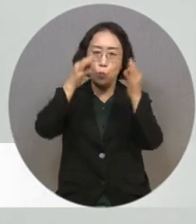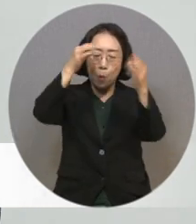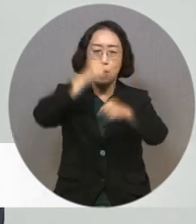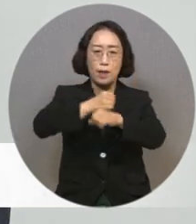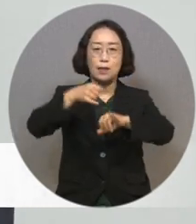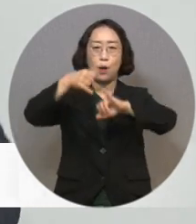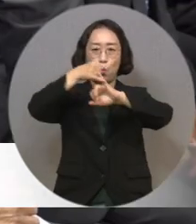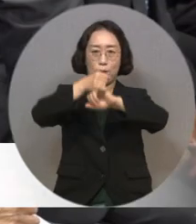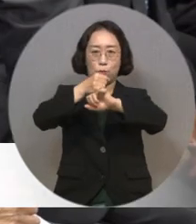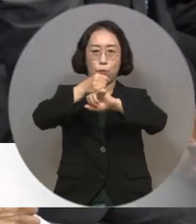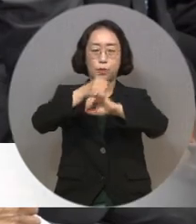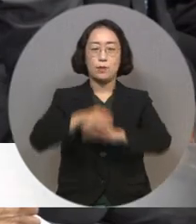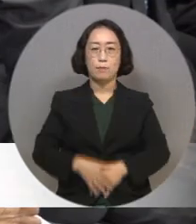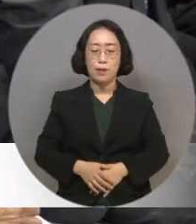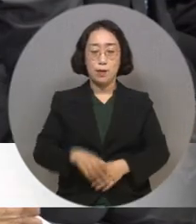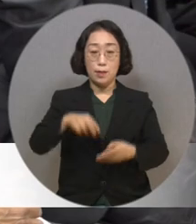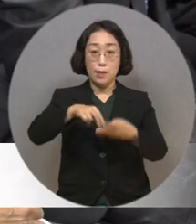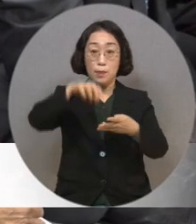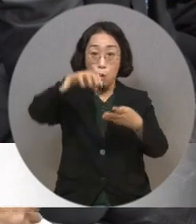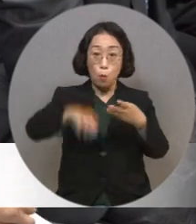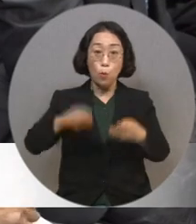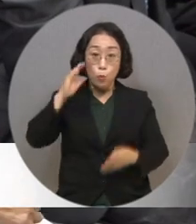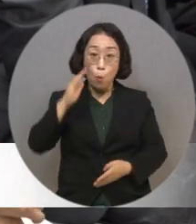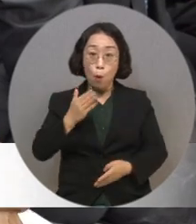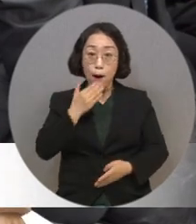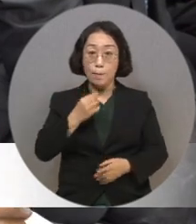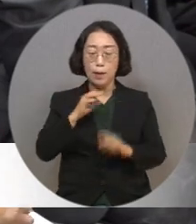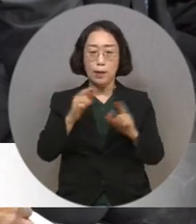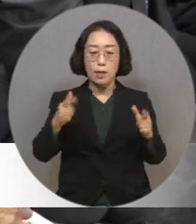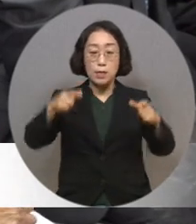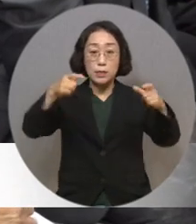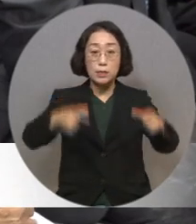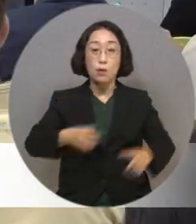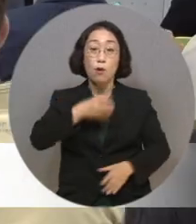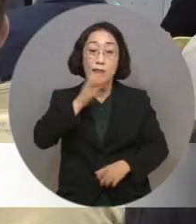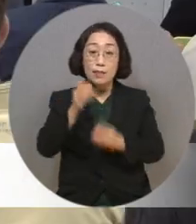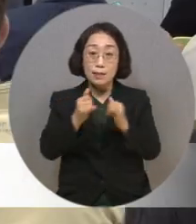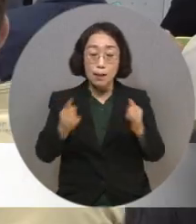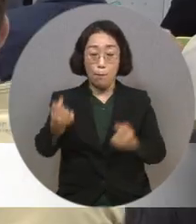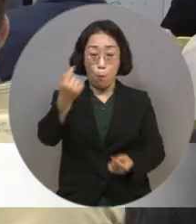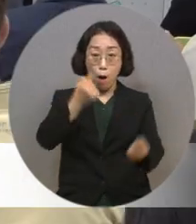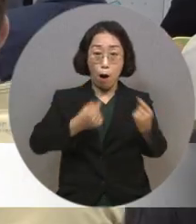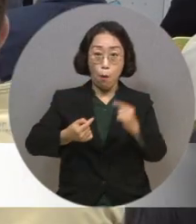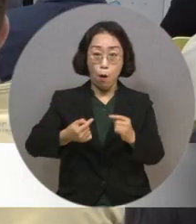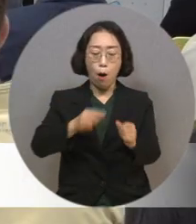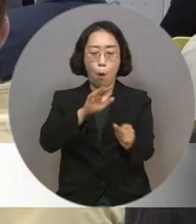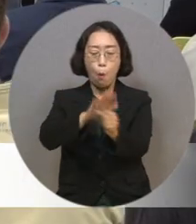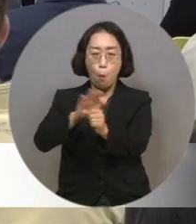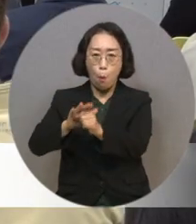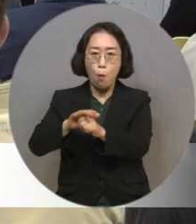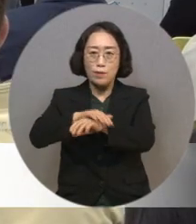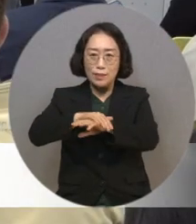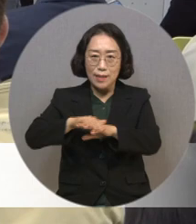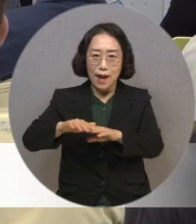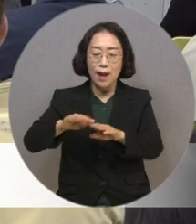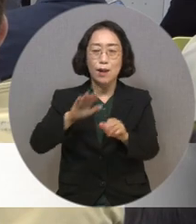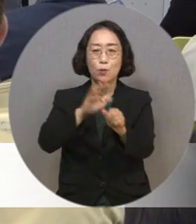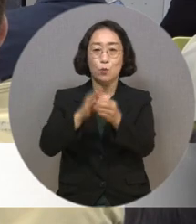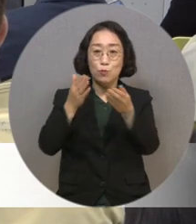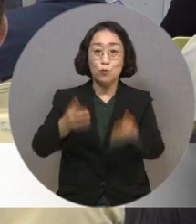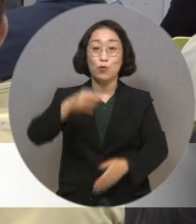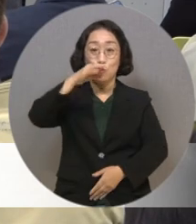밝혔습니다. 센터가 농아인뿐 아니라 지역 어르신들에게도 든든한 울타리가 되길 바라며